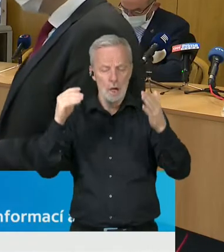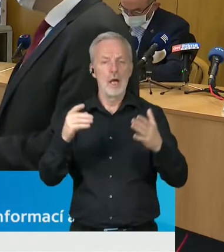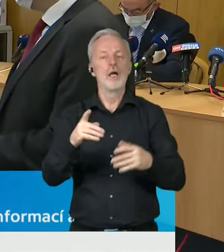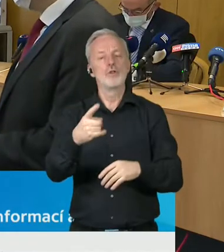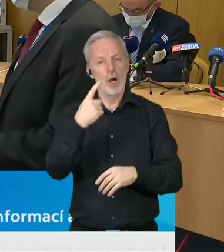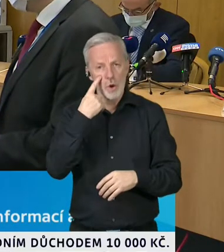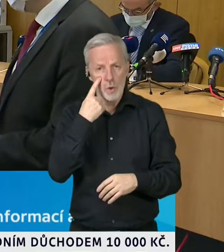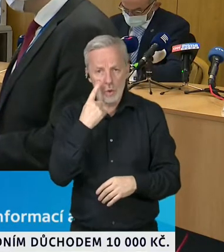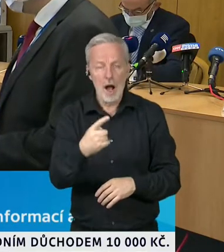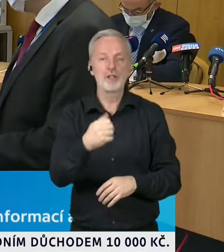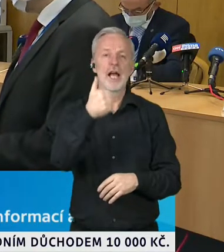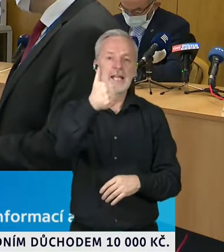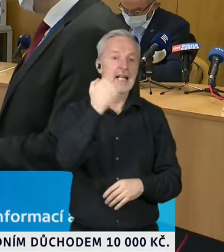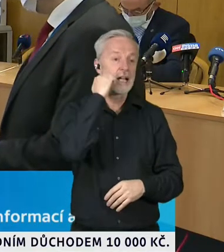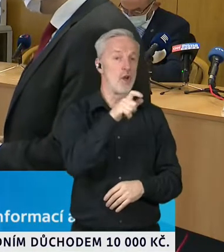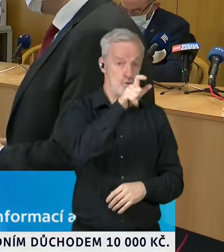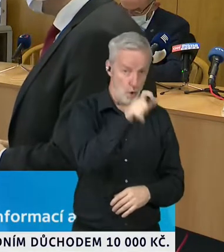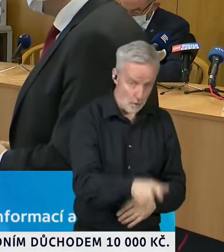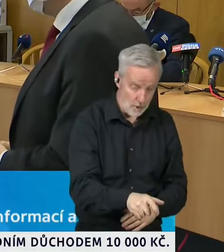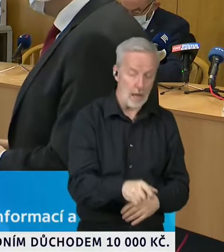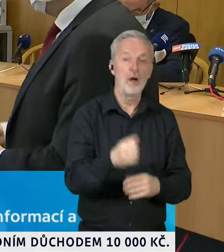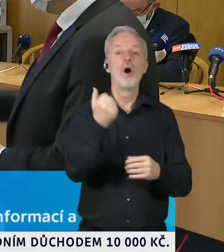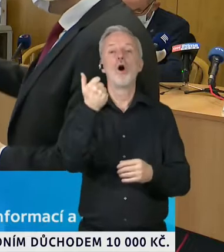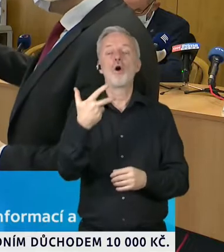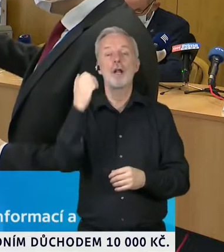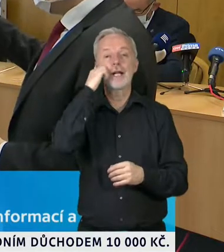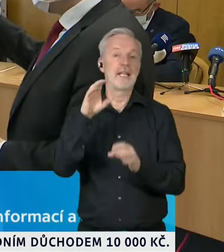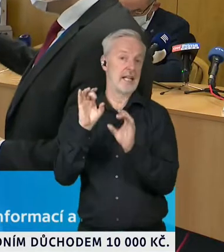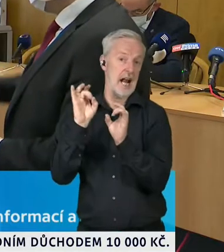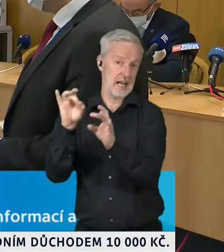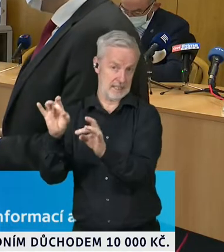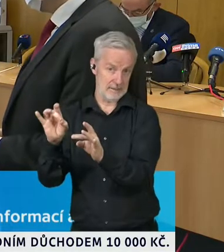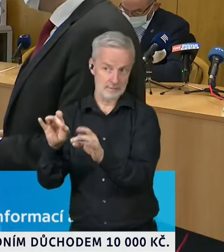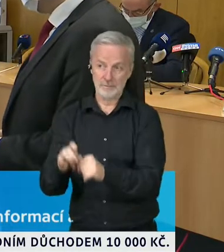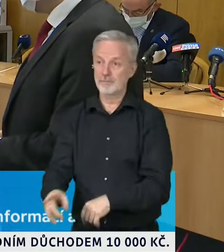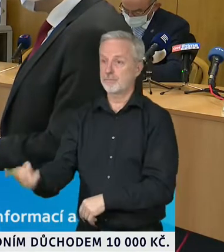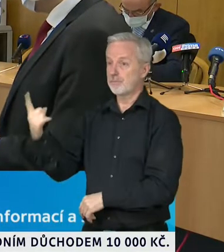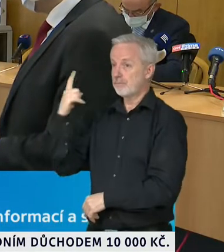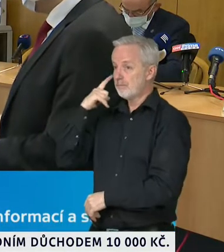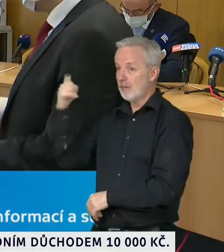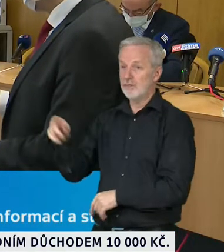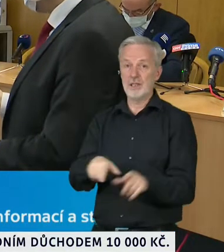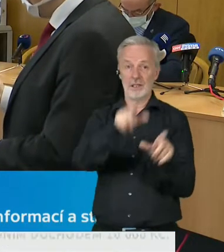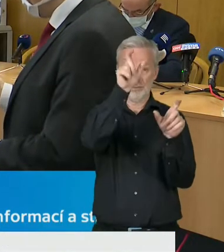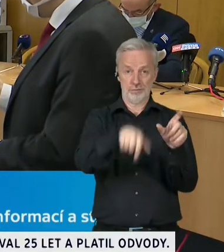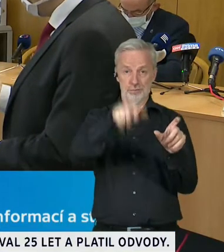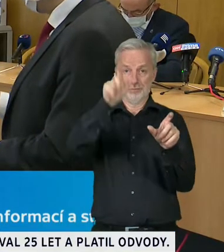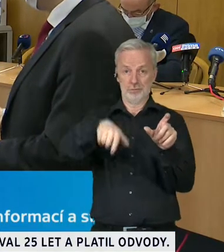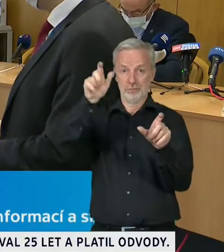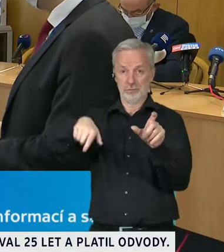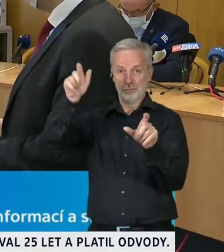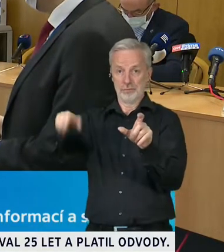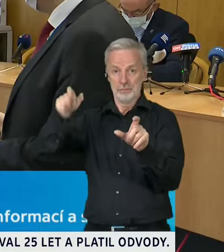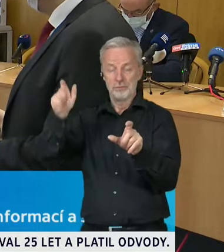průměrně nakazit jeden nakažený jedinec. Dole na tomto obrázku vidíte sloupečky, což jsou počty nově diagnostikovaných